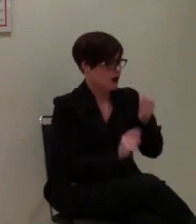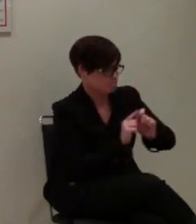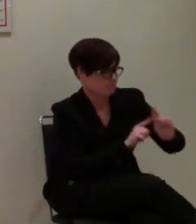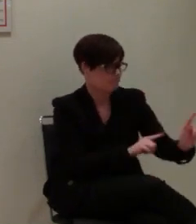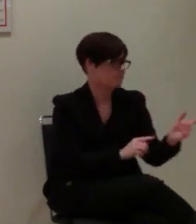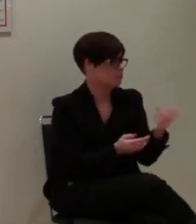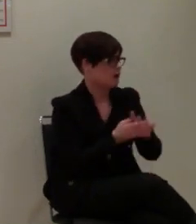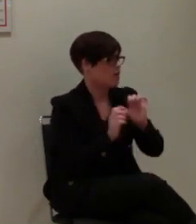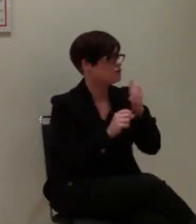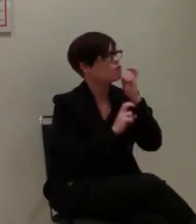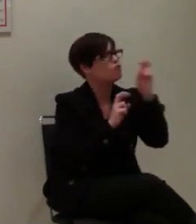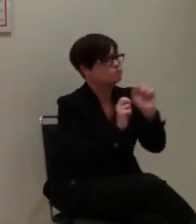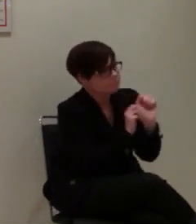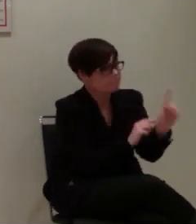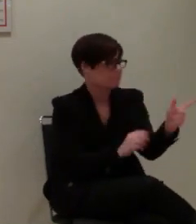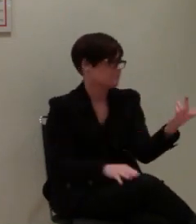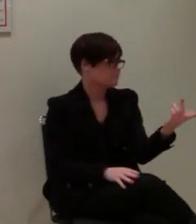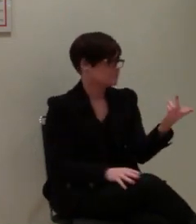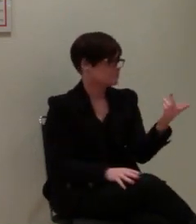einen Hilferuf abzusetzen.